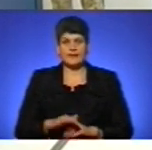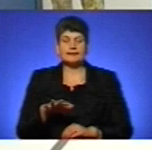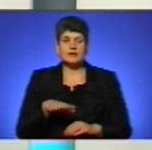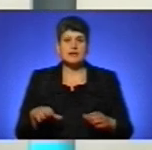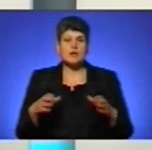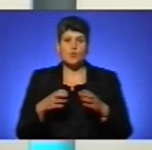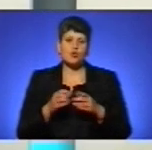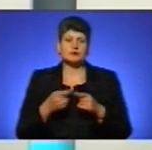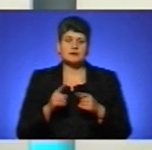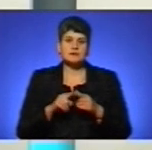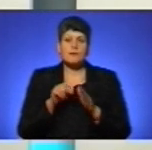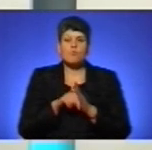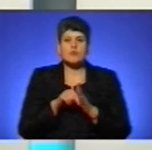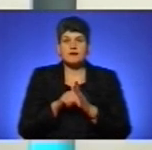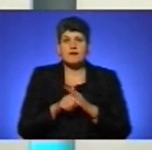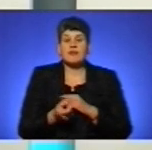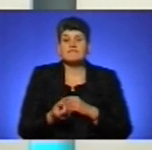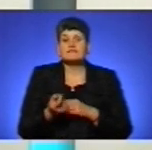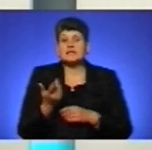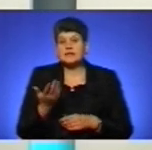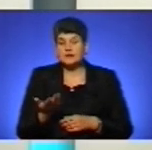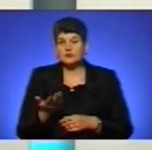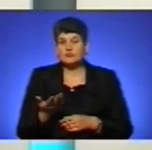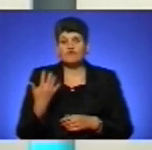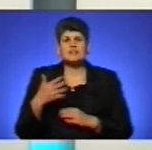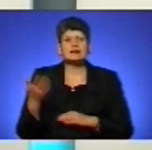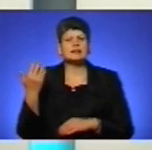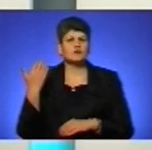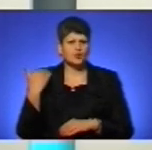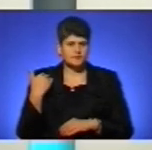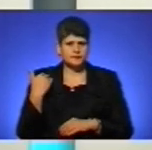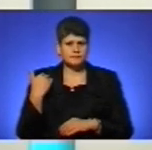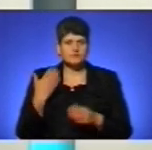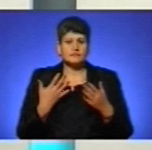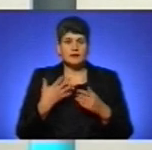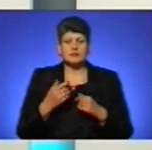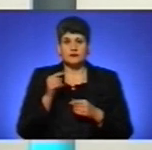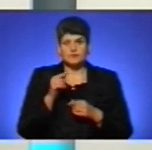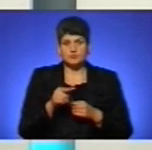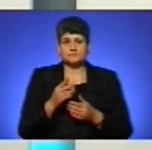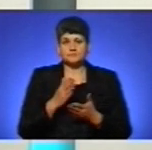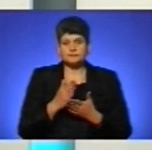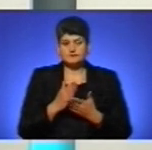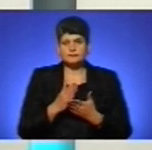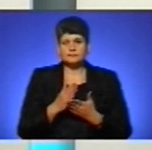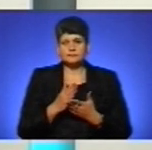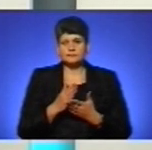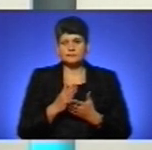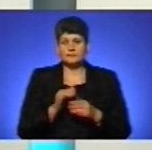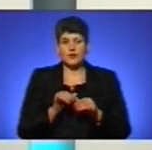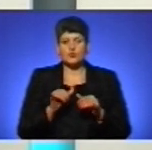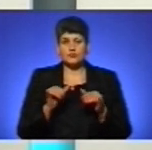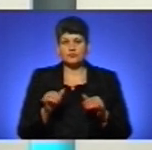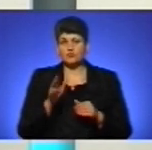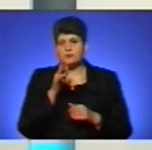оборона – це поняття, яке виникло вже давно, але воно набувало свого розвитку